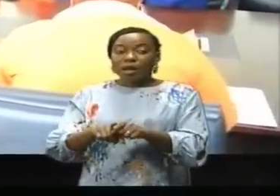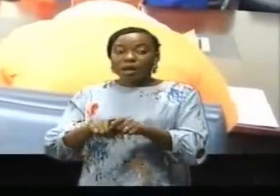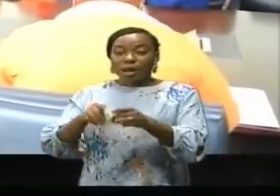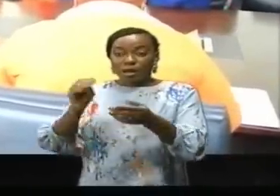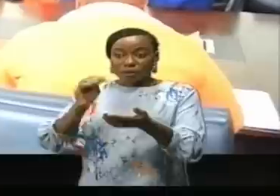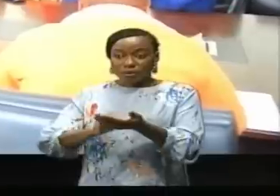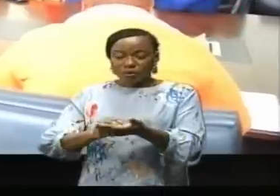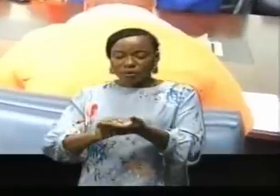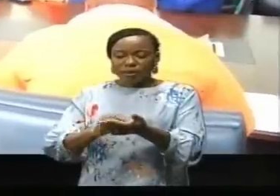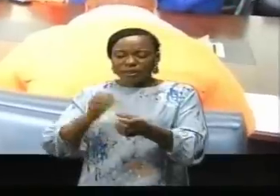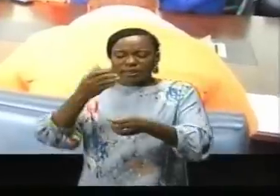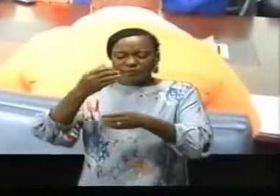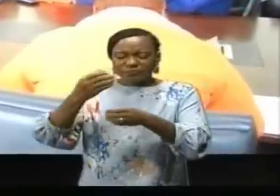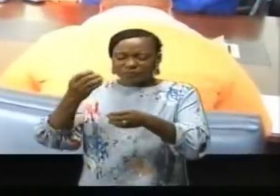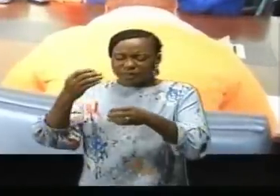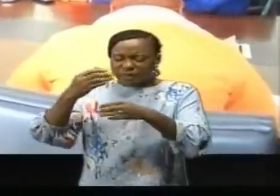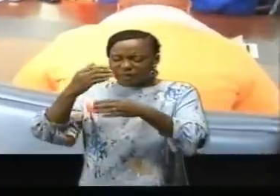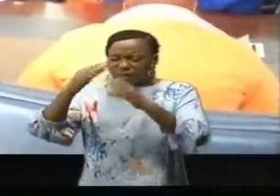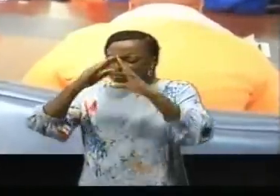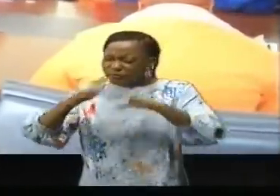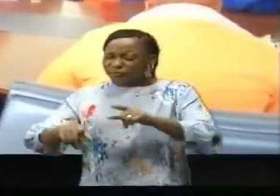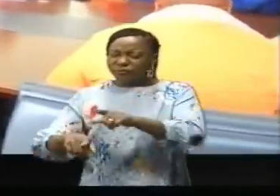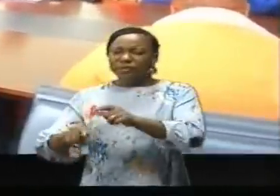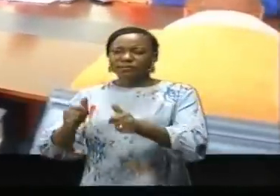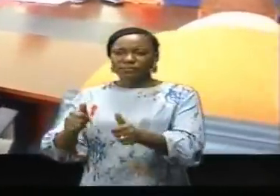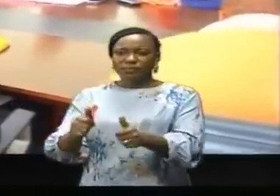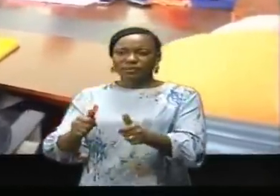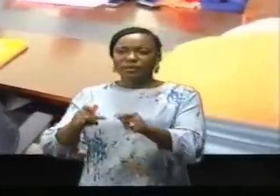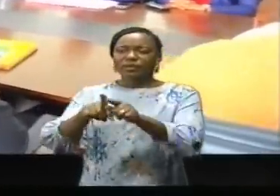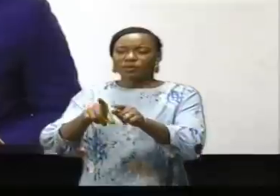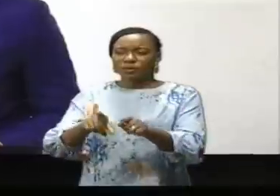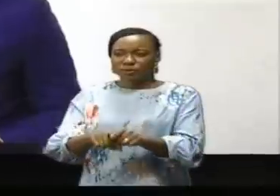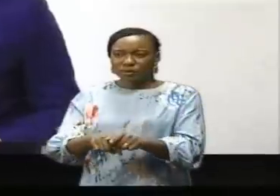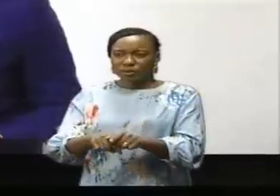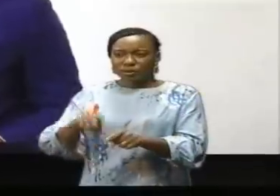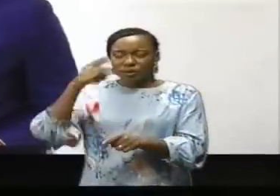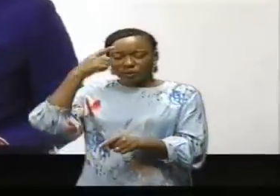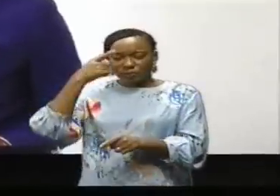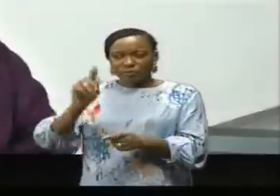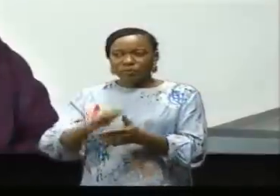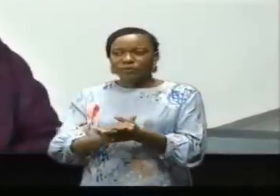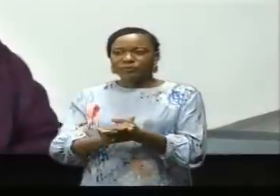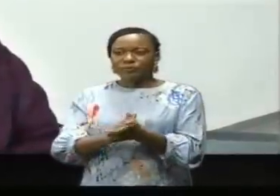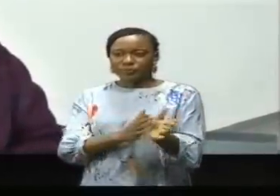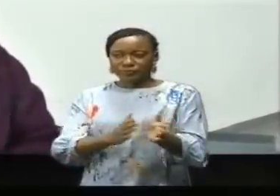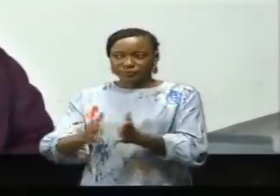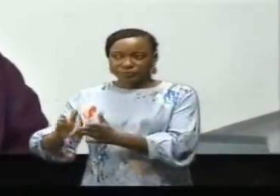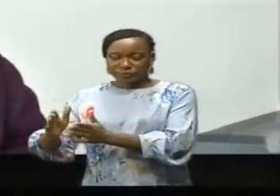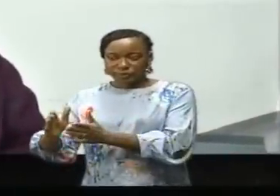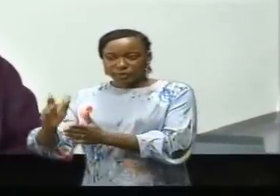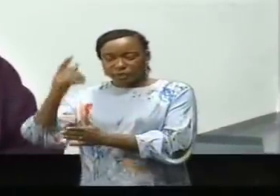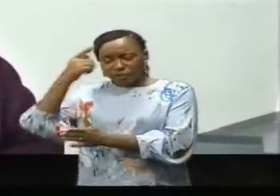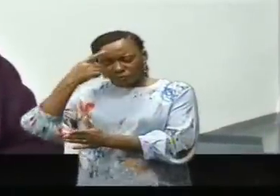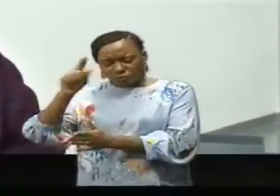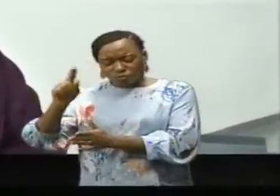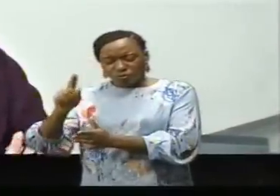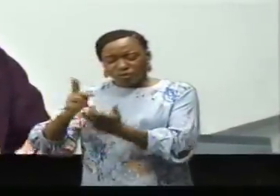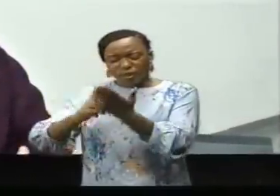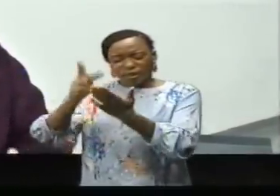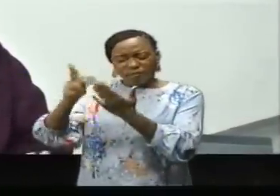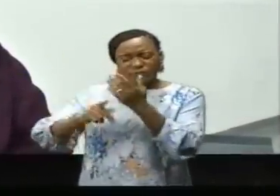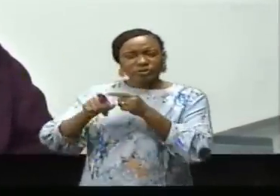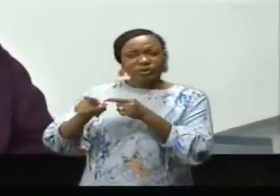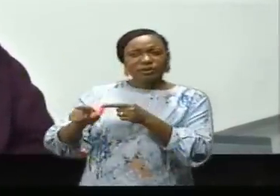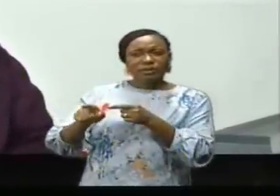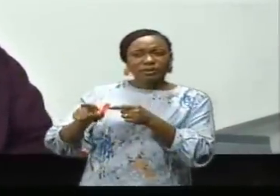infrastructures dignes de cette structure en province tout en saluant l'aboutissement heureux de ce long processus. Satisfaite de ce gigantesque projet, Marie